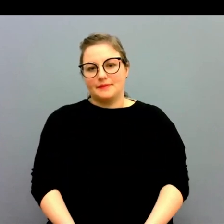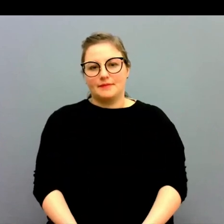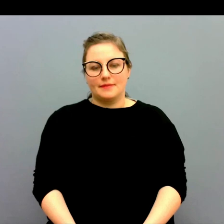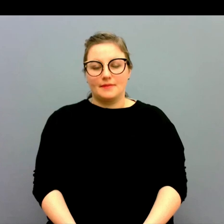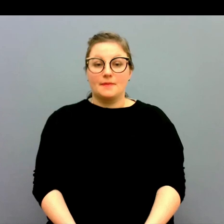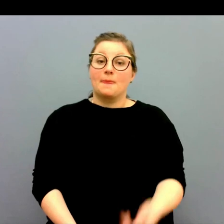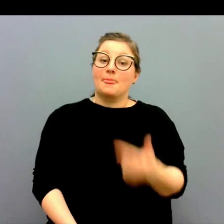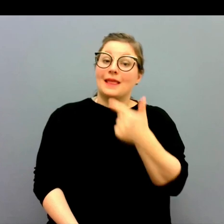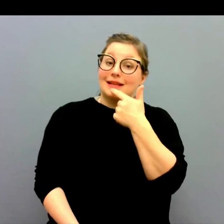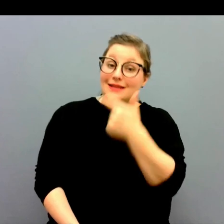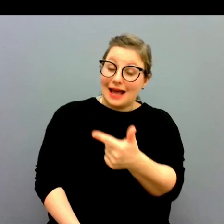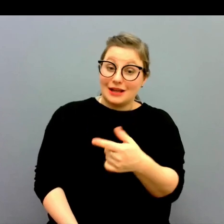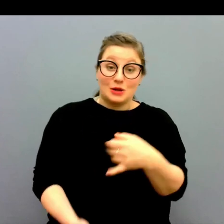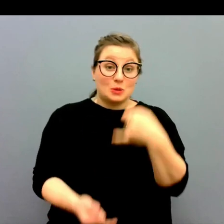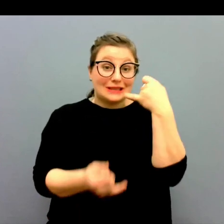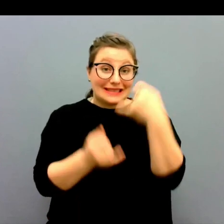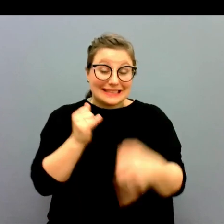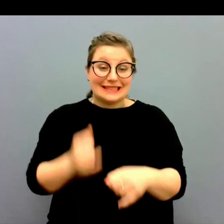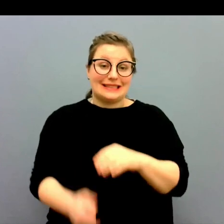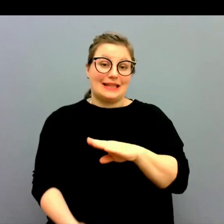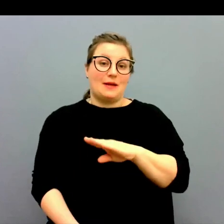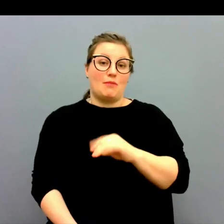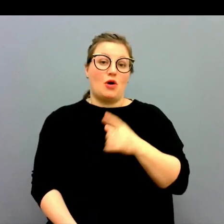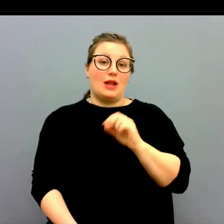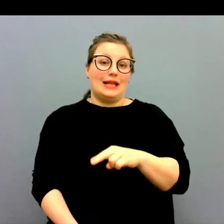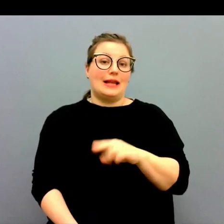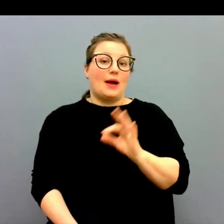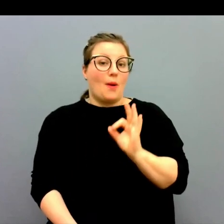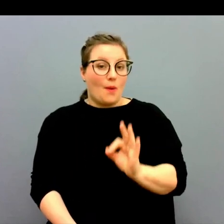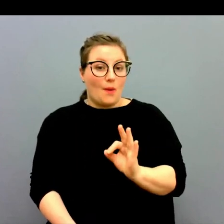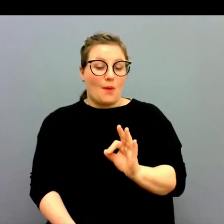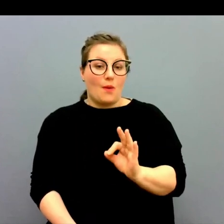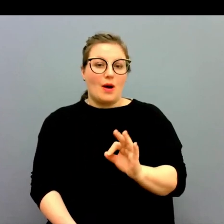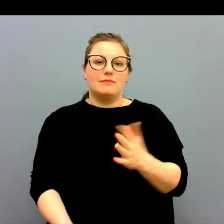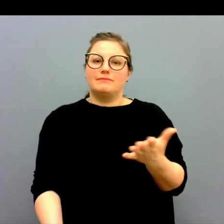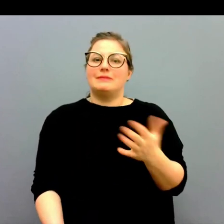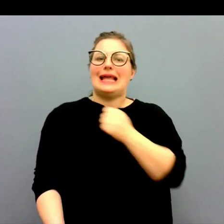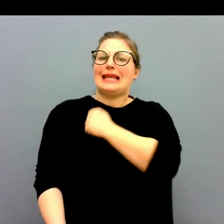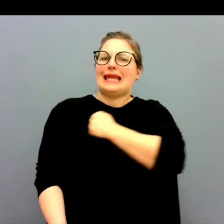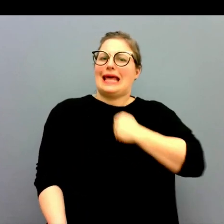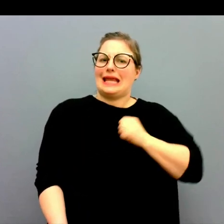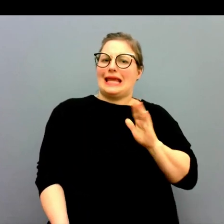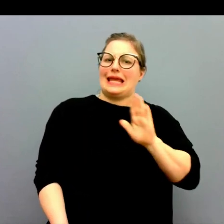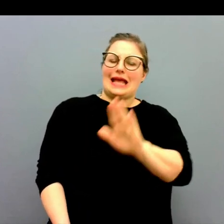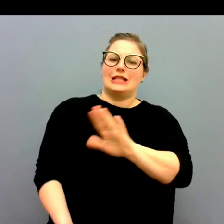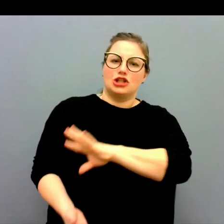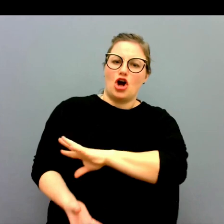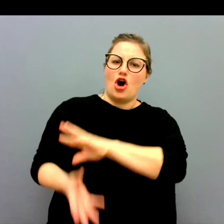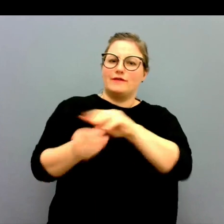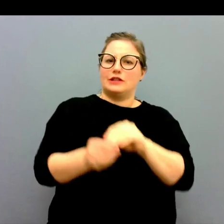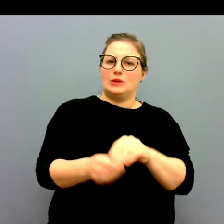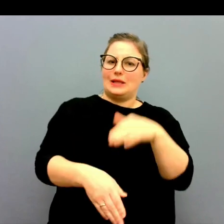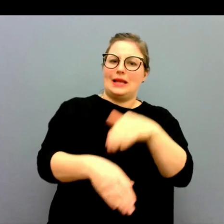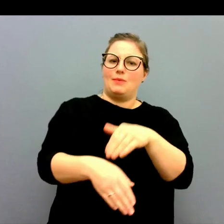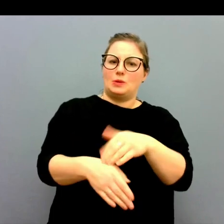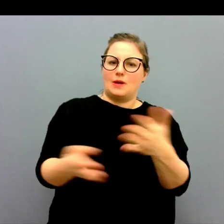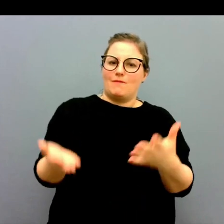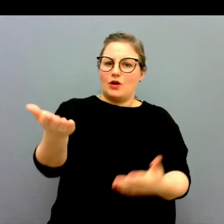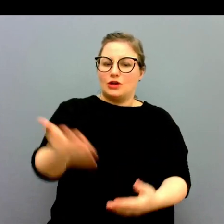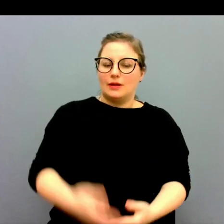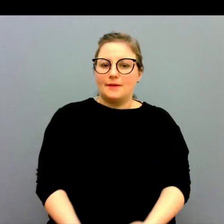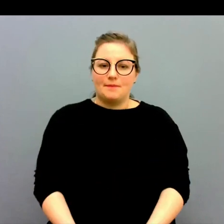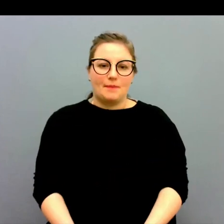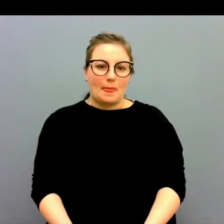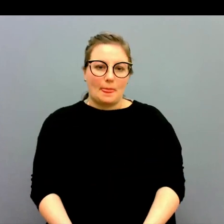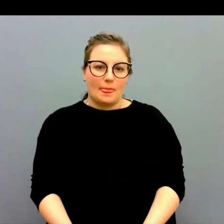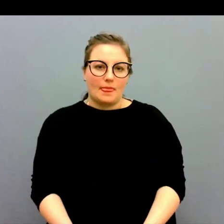Tack. Och sist men inte minst Malin H. Vad är regeringens avslutande budskap?